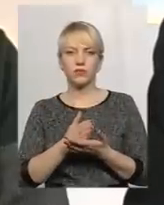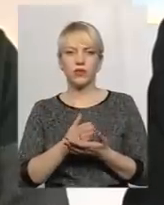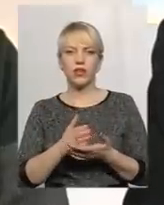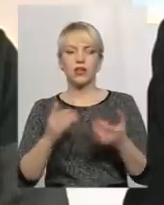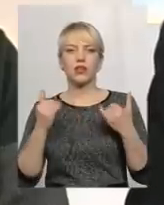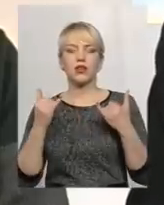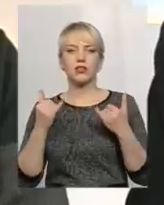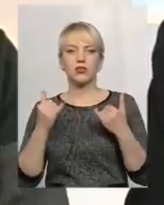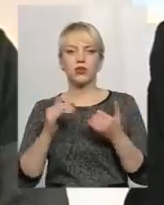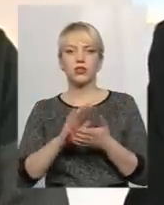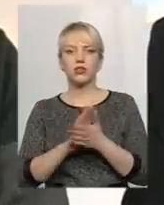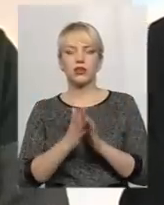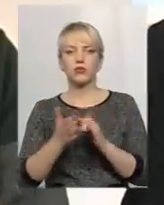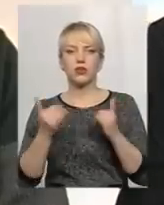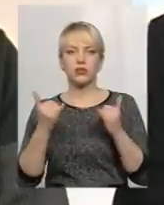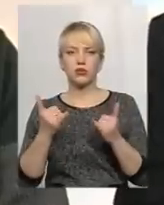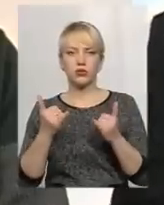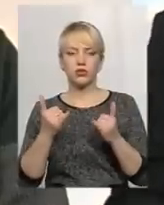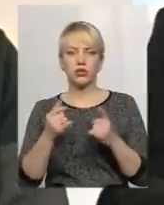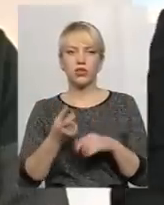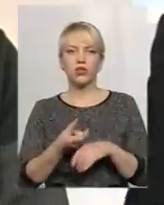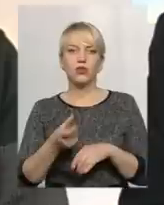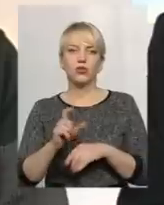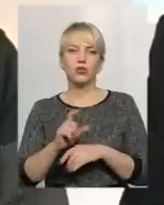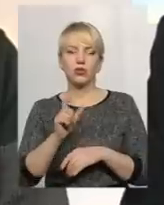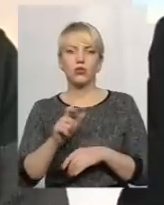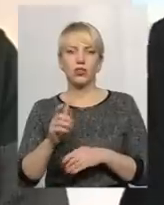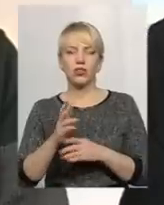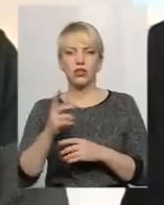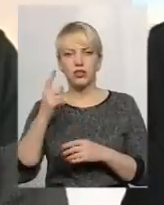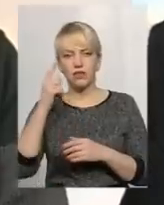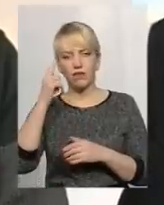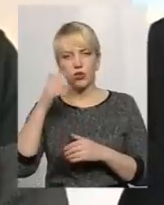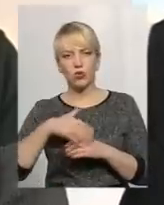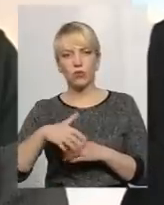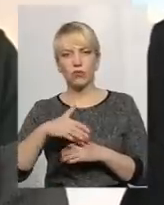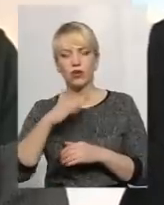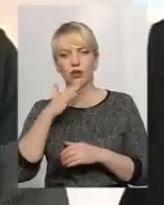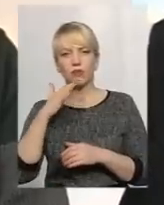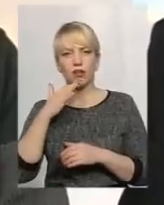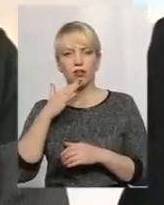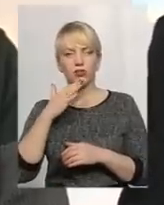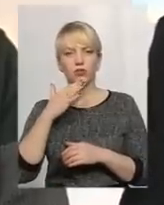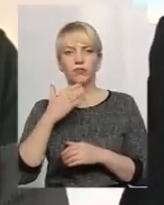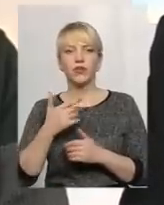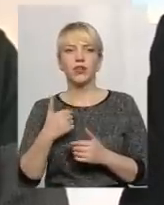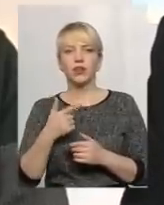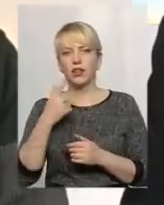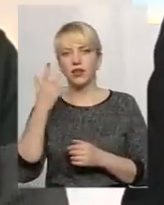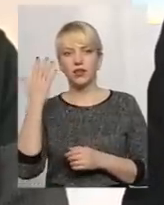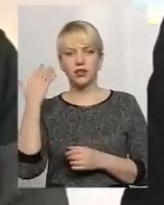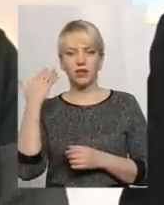Станом на сьогодні громадяни є свідомі, дуже багато, навіть недавні